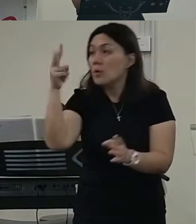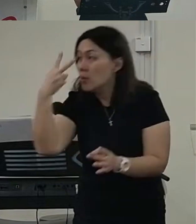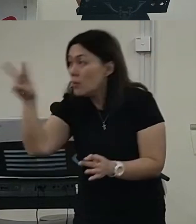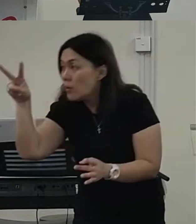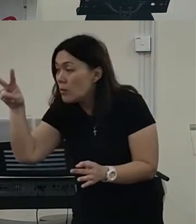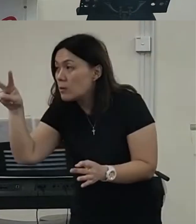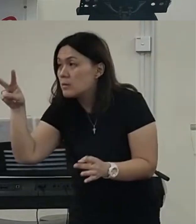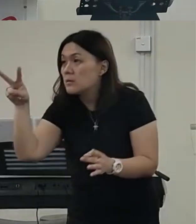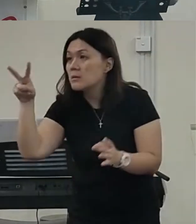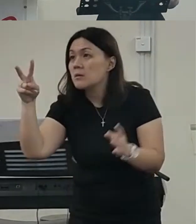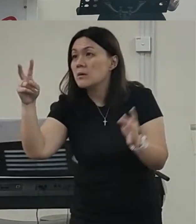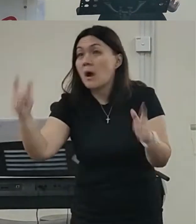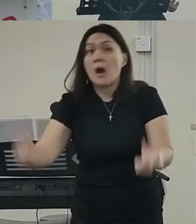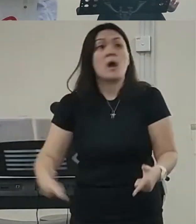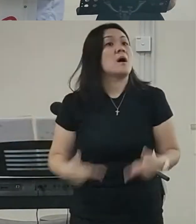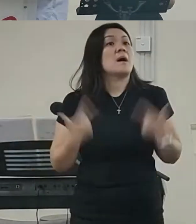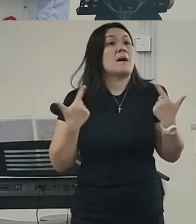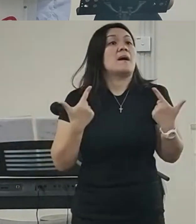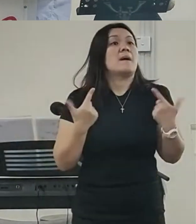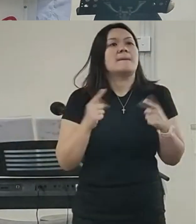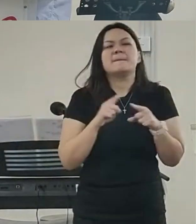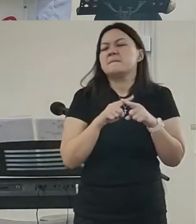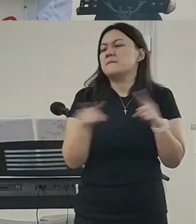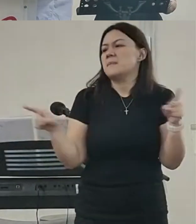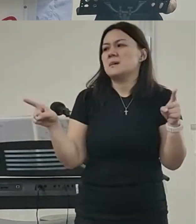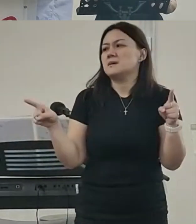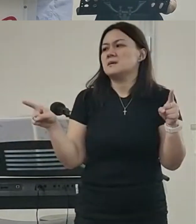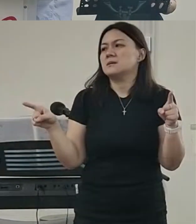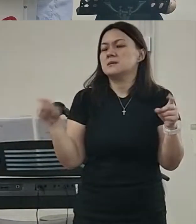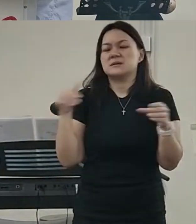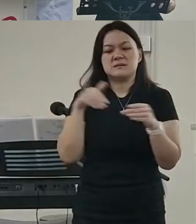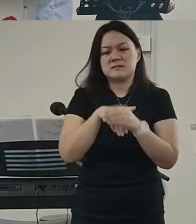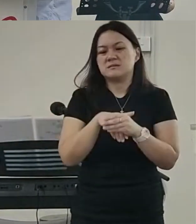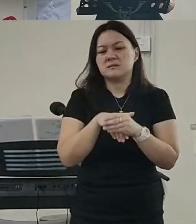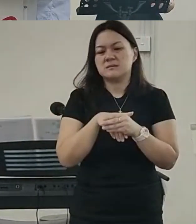那么呢你暗民呢你是活的但是呢其实是死的